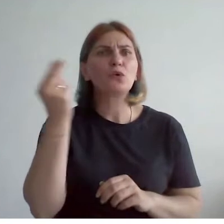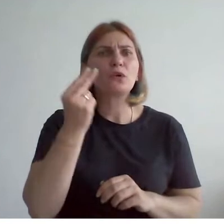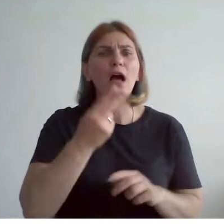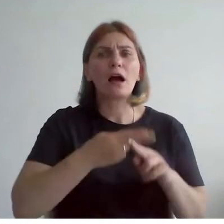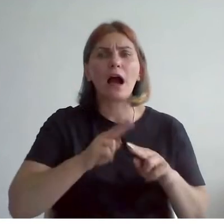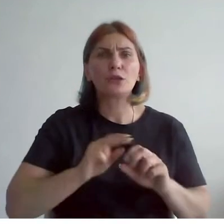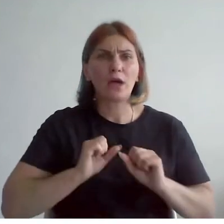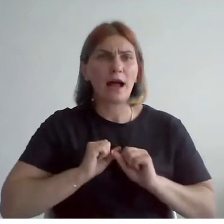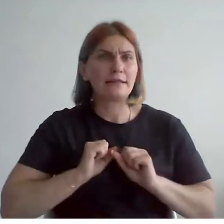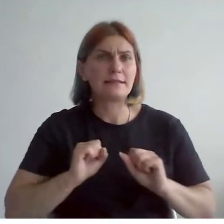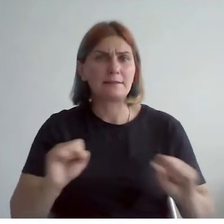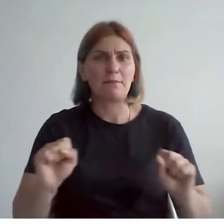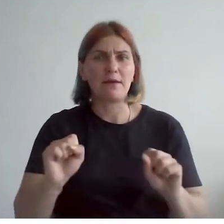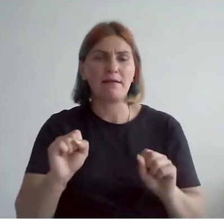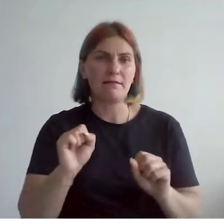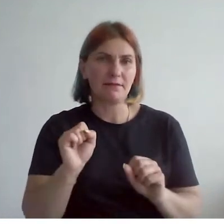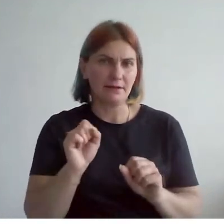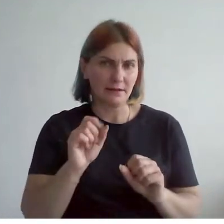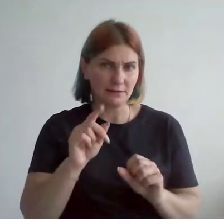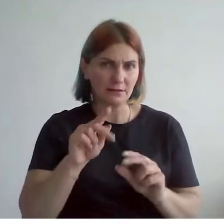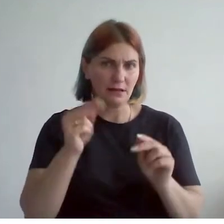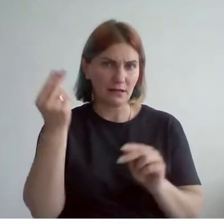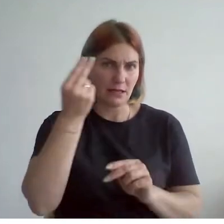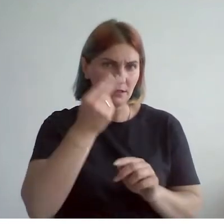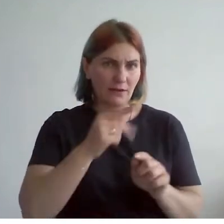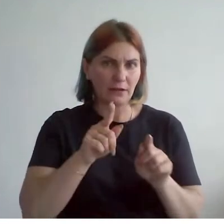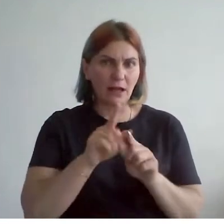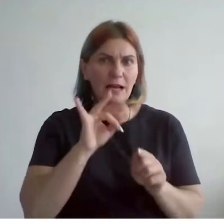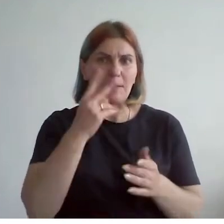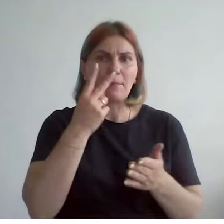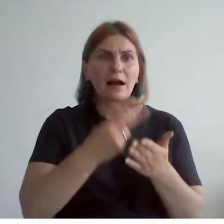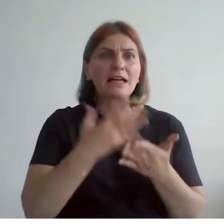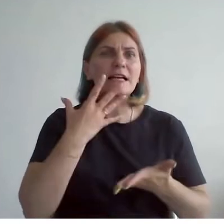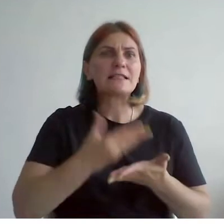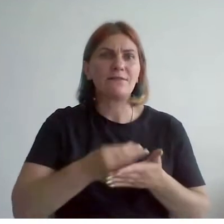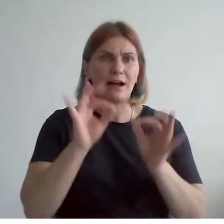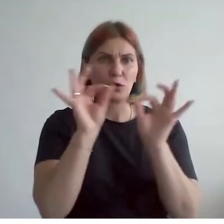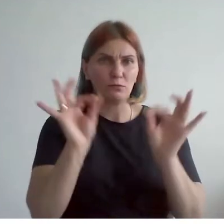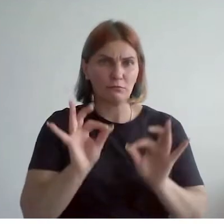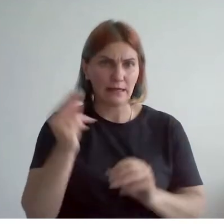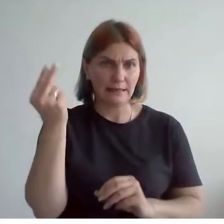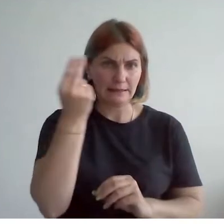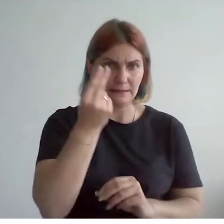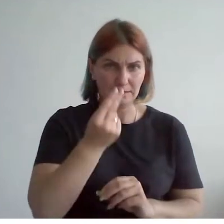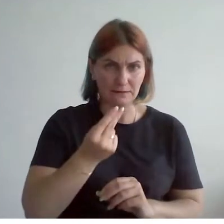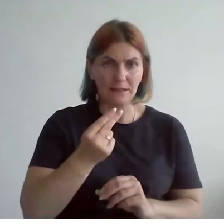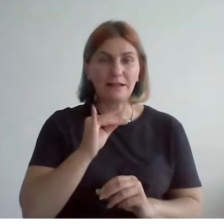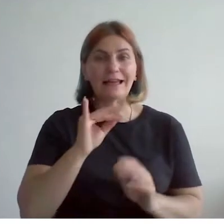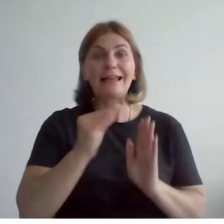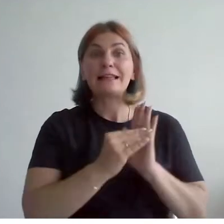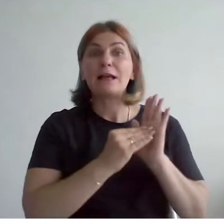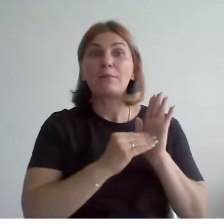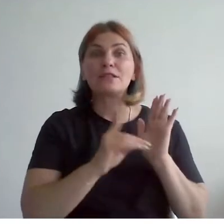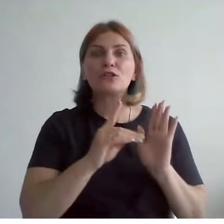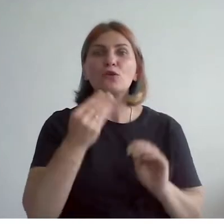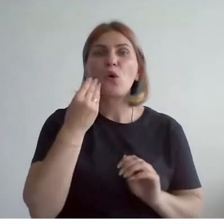посягнуть на искусство и представить свое видение живописи. И в своей статье он написал, что лучше